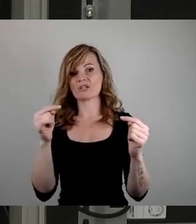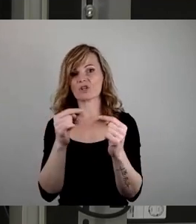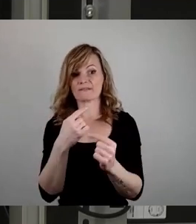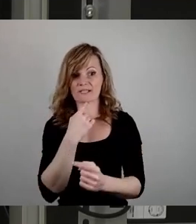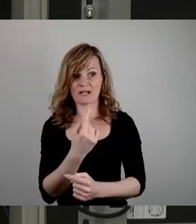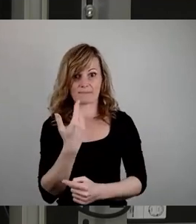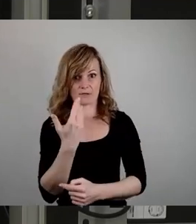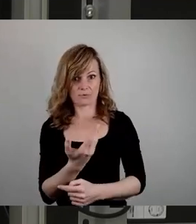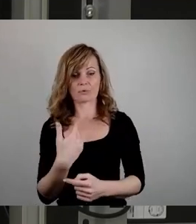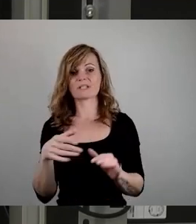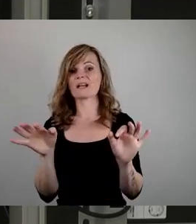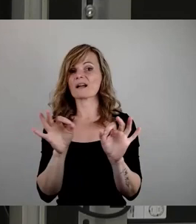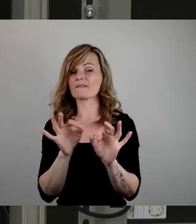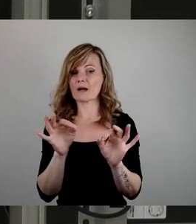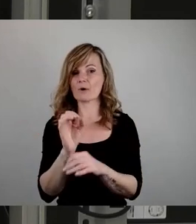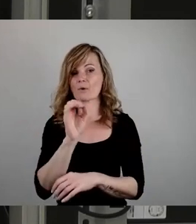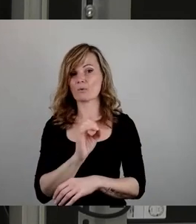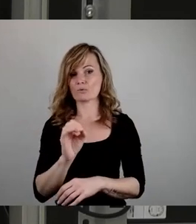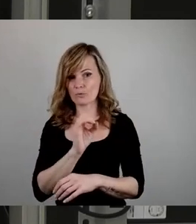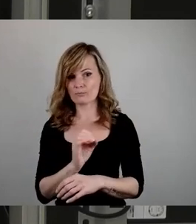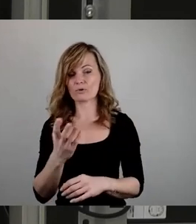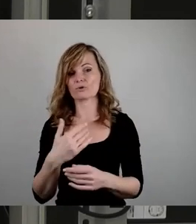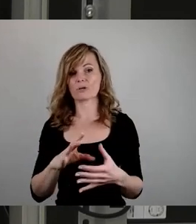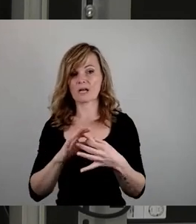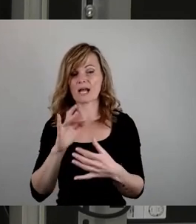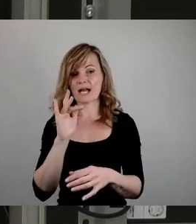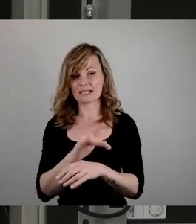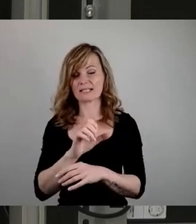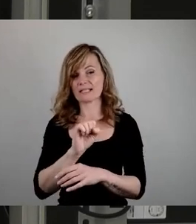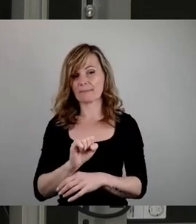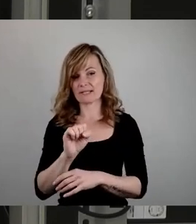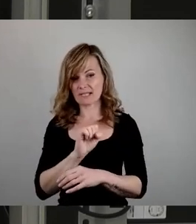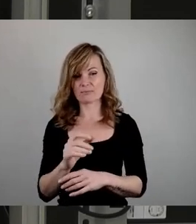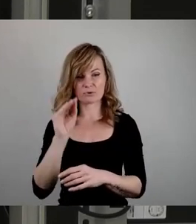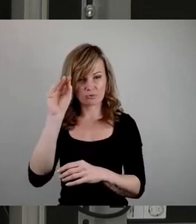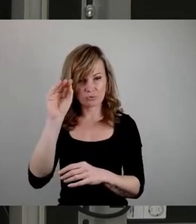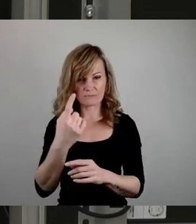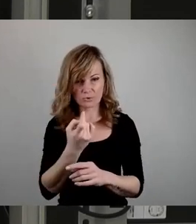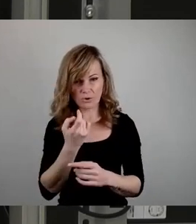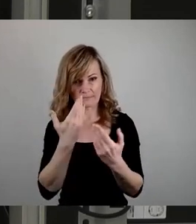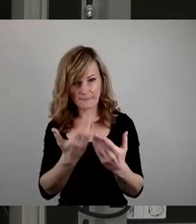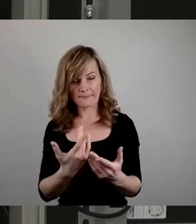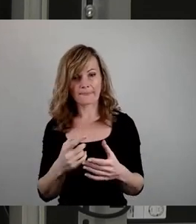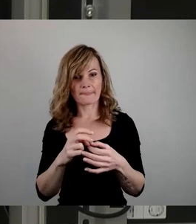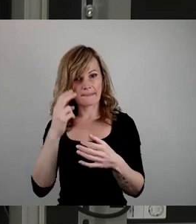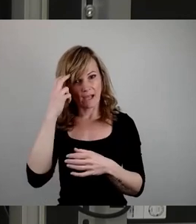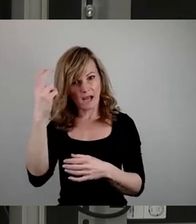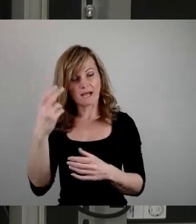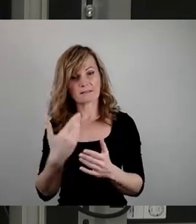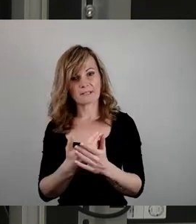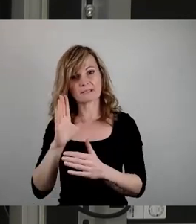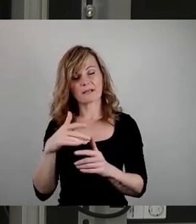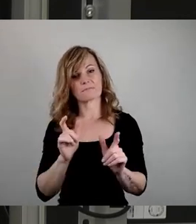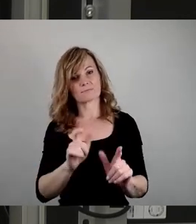und die Gefahr eines ökonomisch grundierten Antisemitismus der nahen Zukunft hier in diesem Rat bitte abgewendet